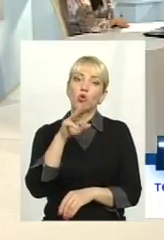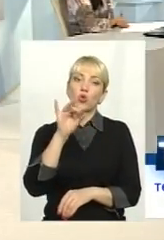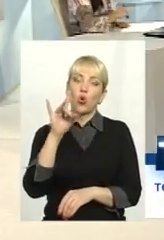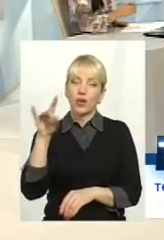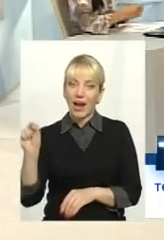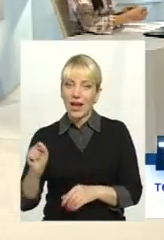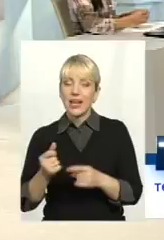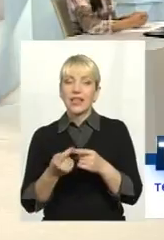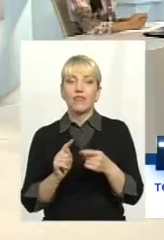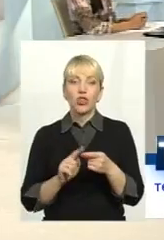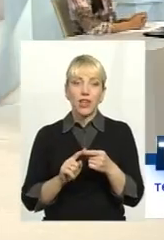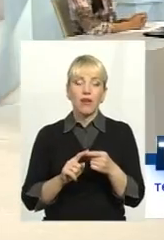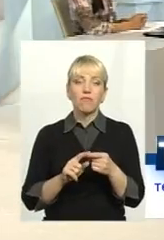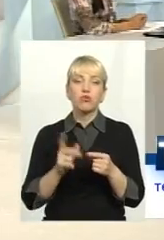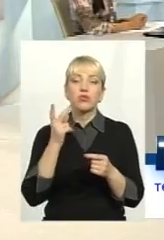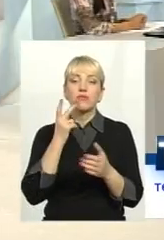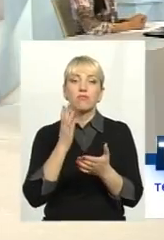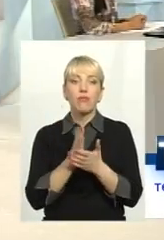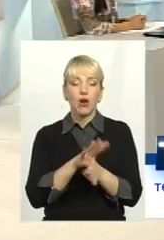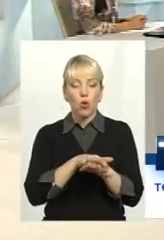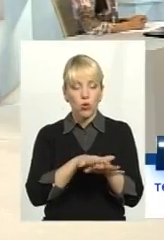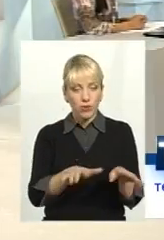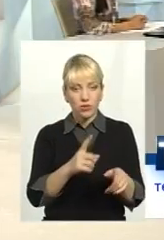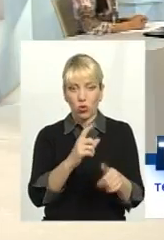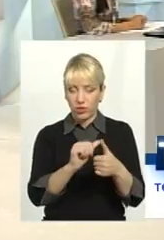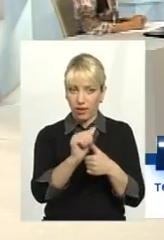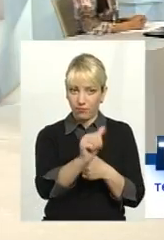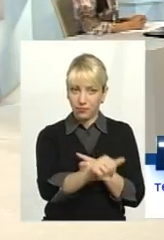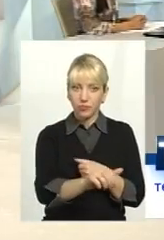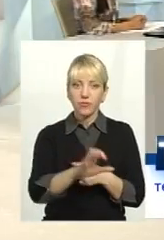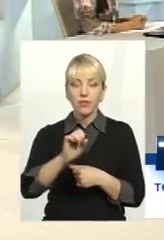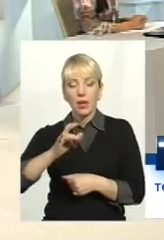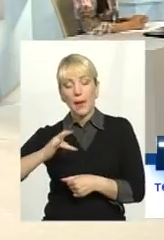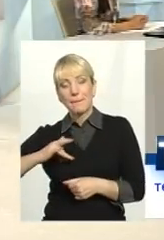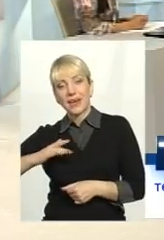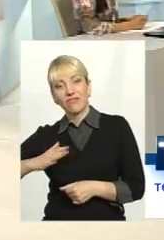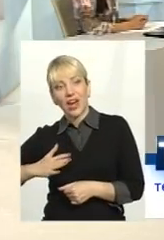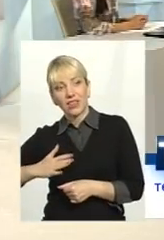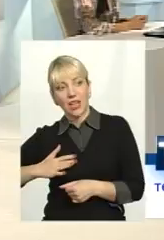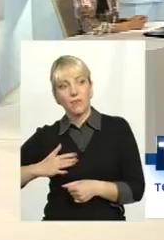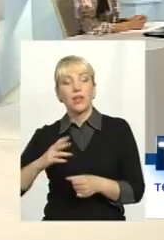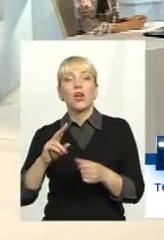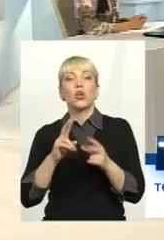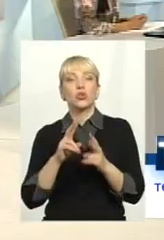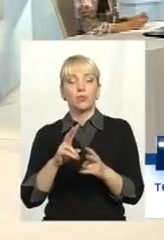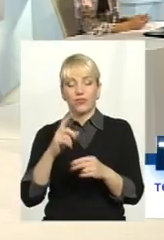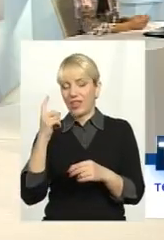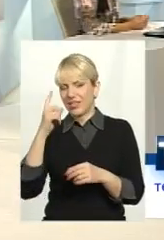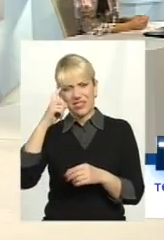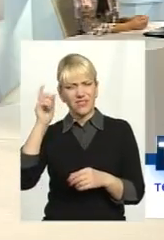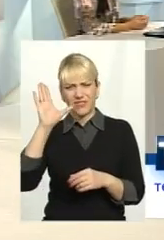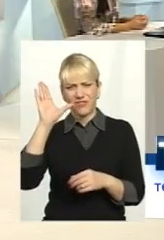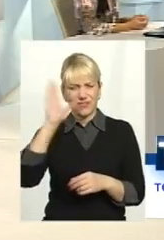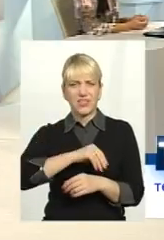вона постійному користуванні має мережі. Це одна компанія. А вона, приватна, яка, ну, власники відомі всім.